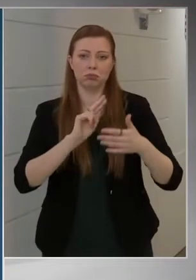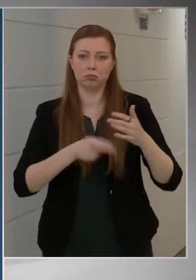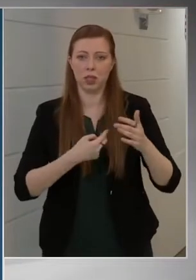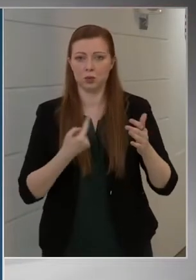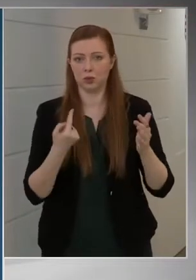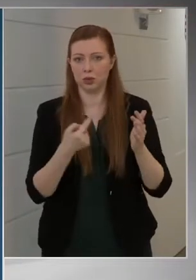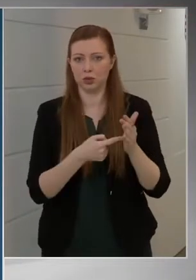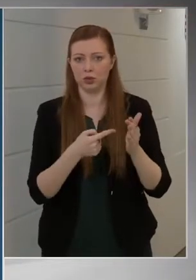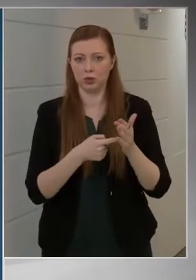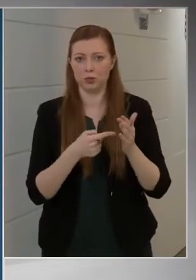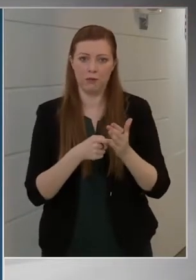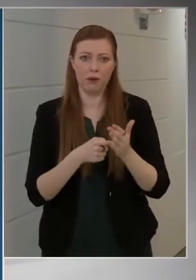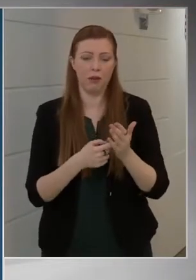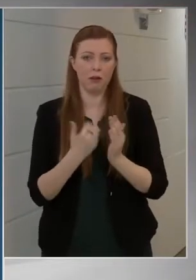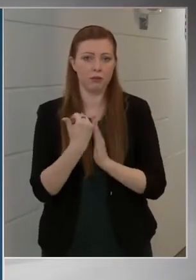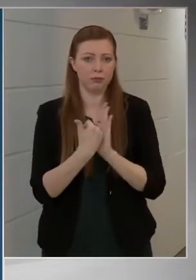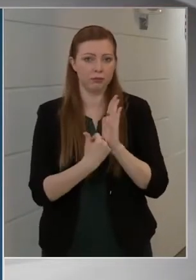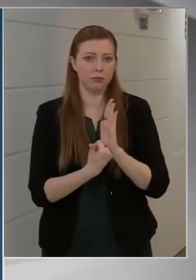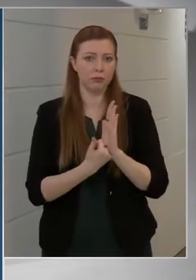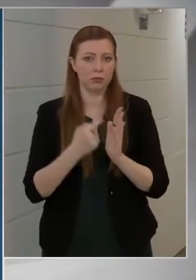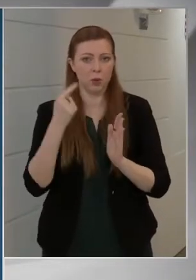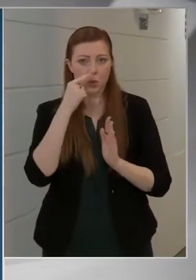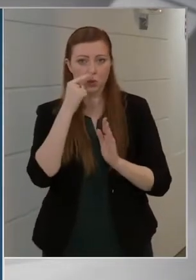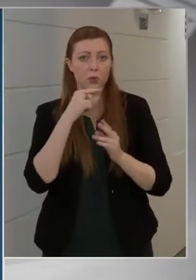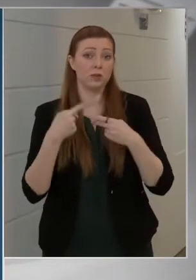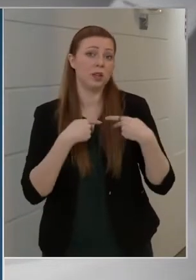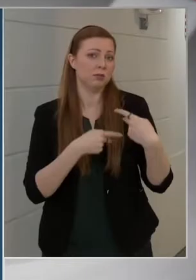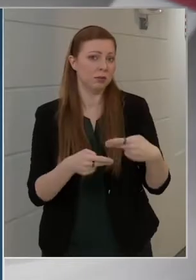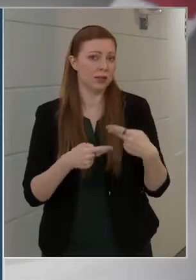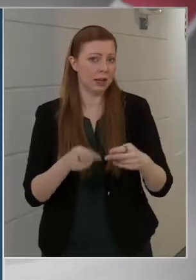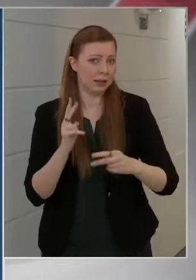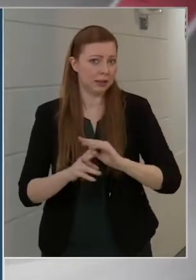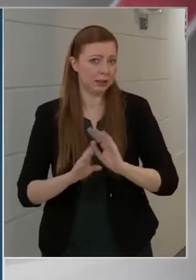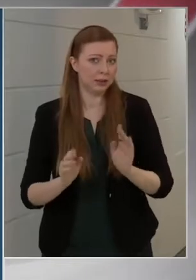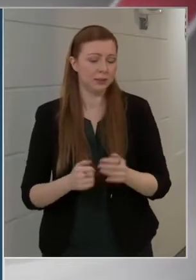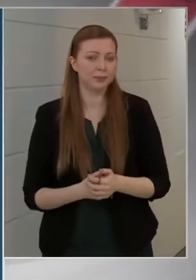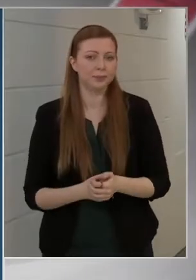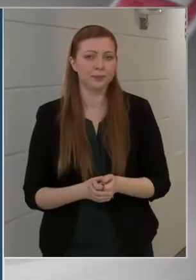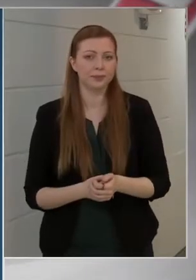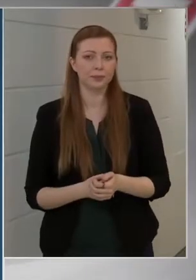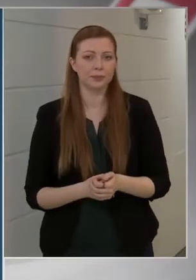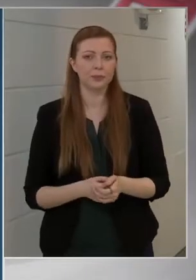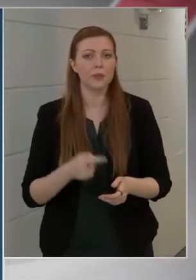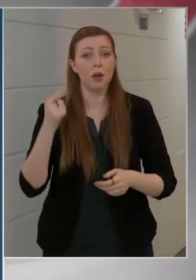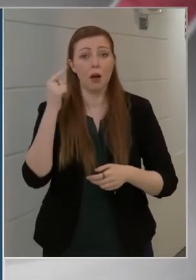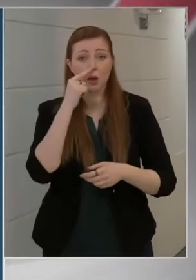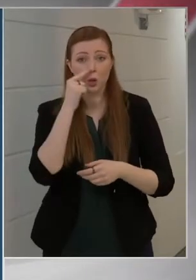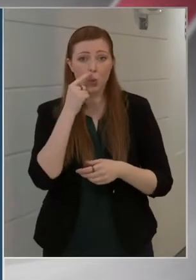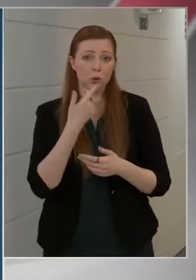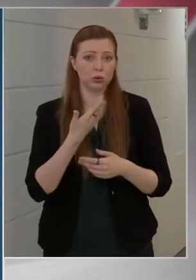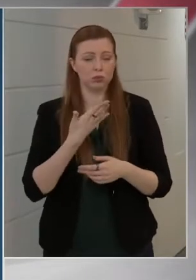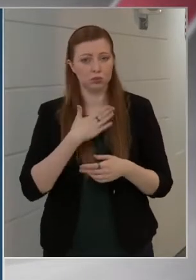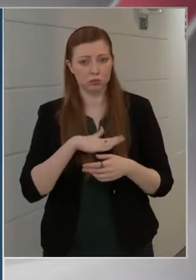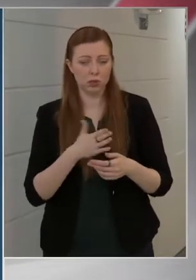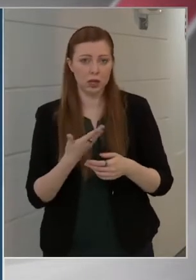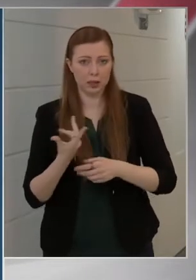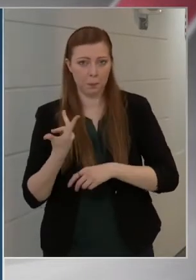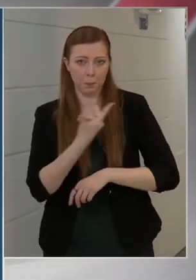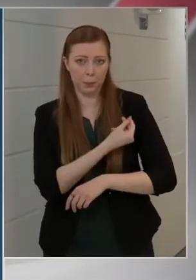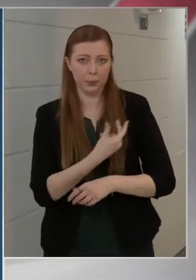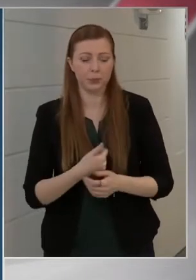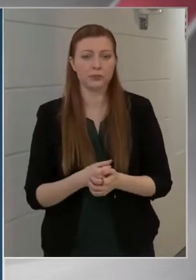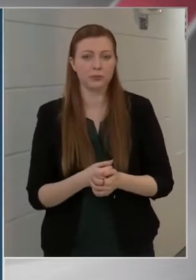vállalt kontingenst, az orosz fél leszállította. Aki orosz oltóanyagot szeretne tehát,